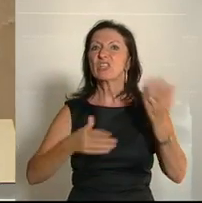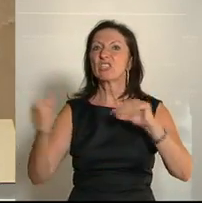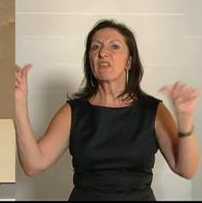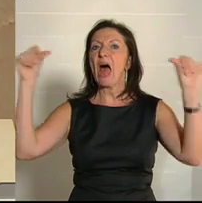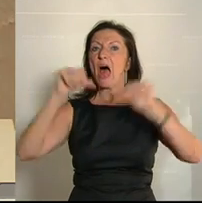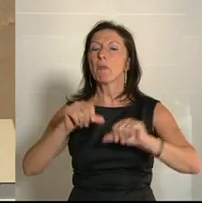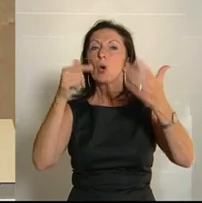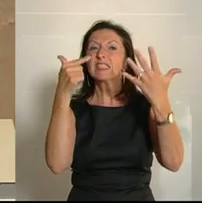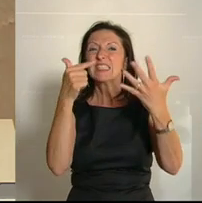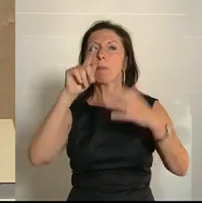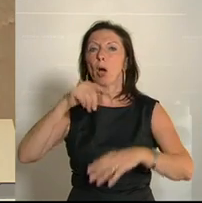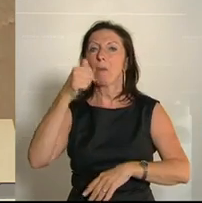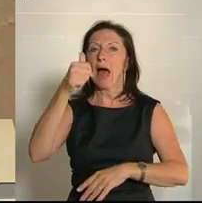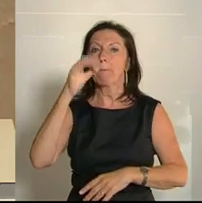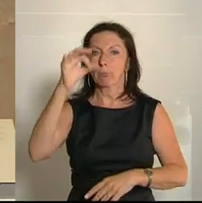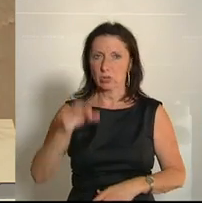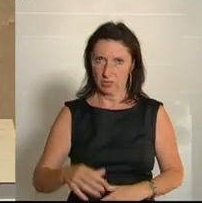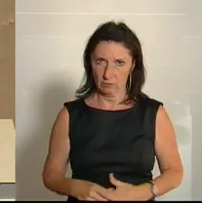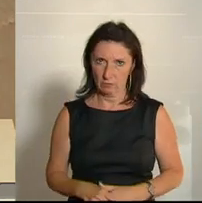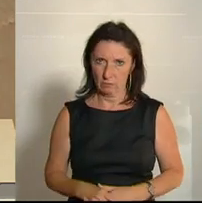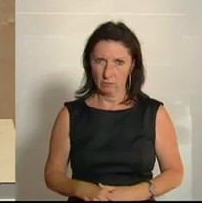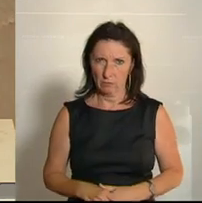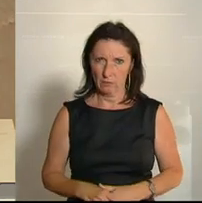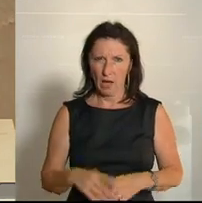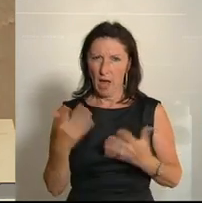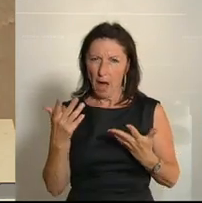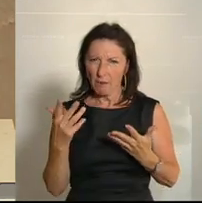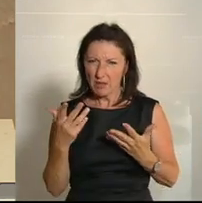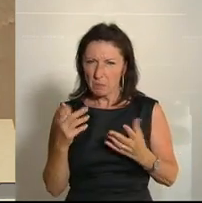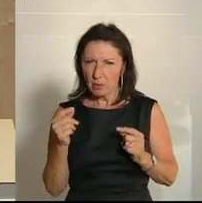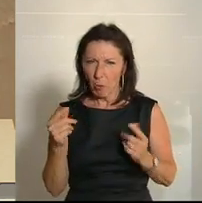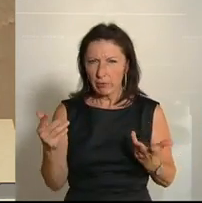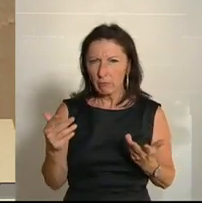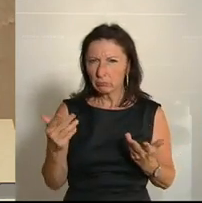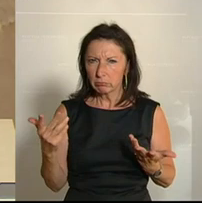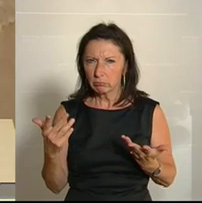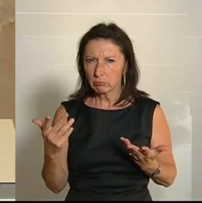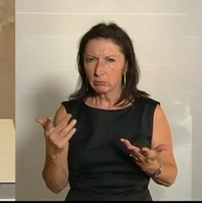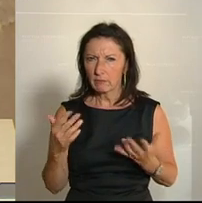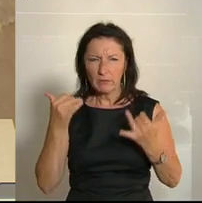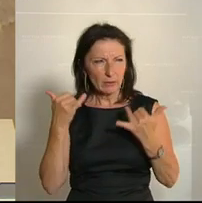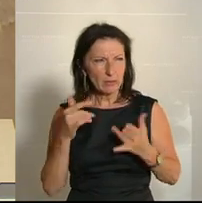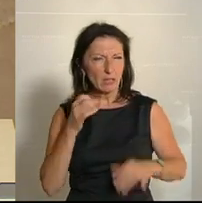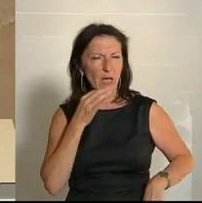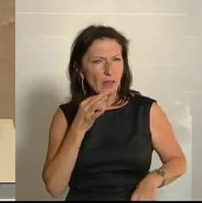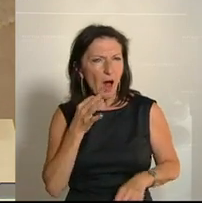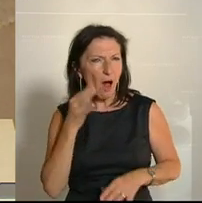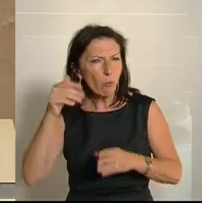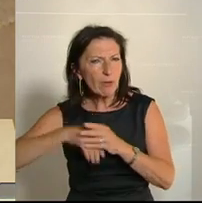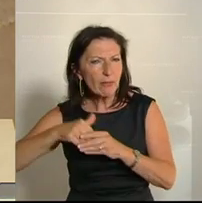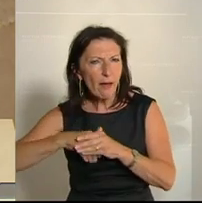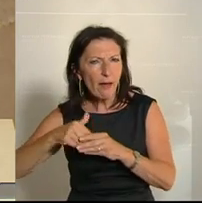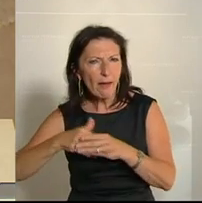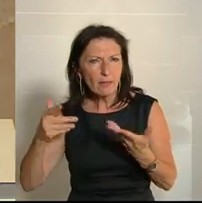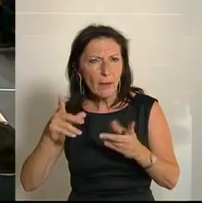7,1%. Aber was heißt das? Was heißt das auf Deutsch? Es